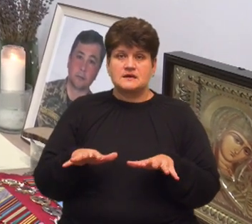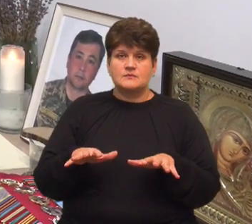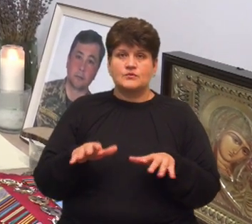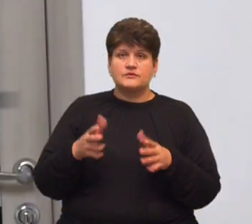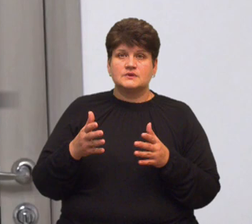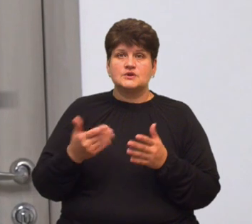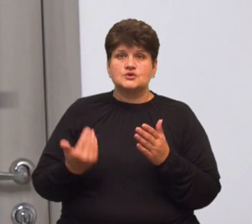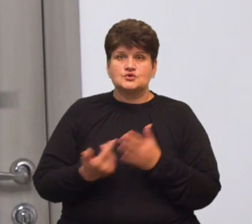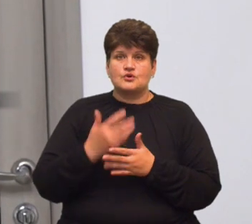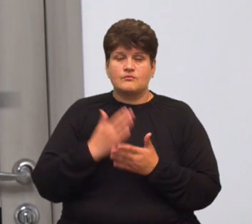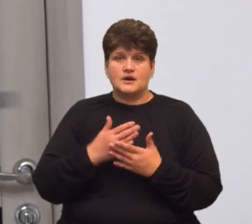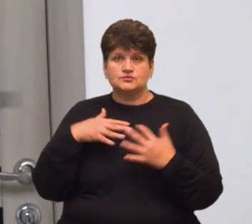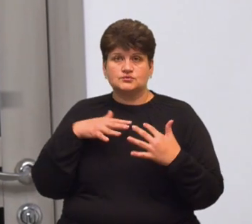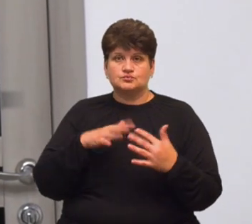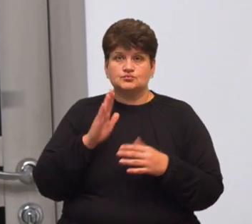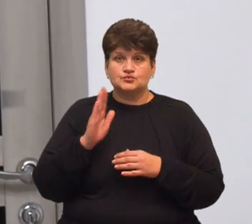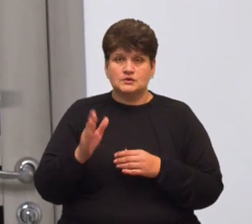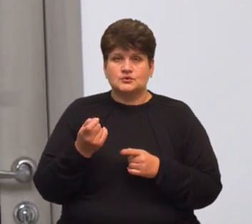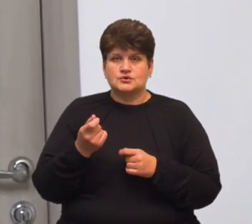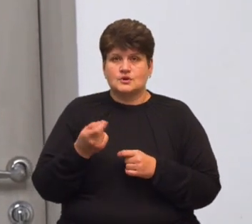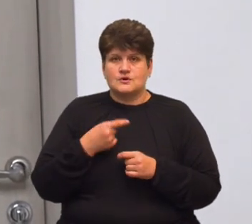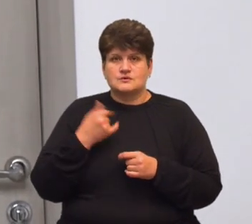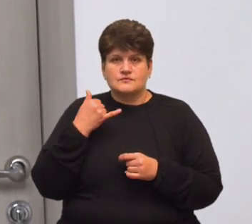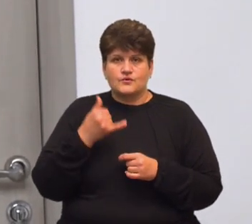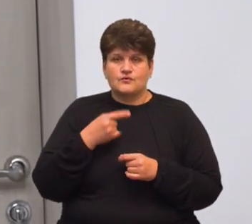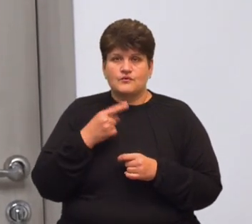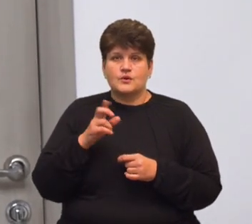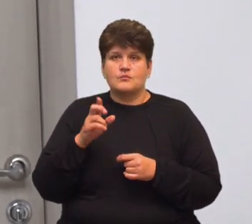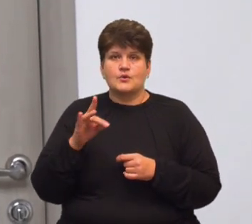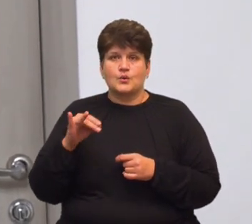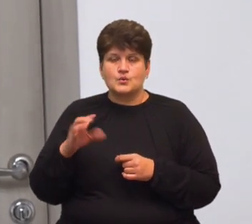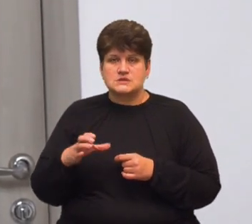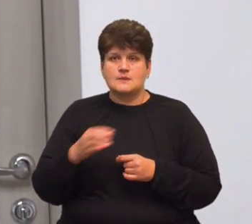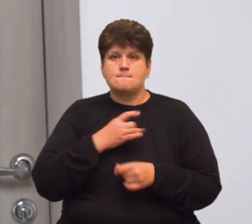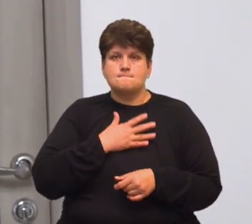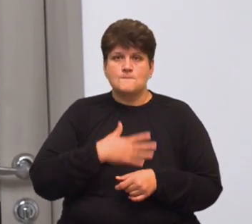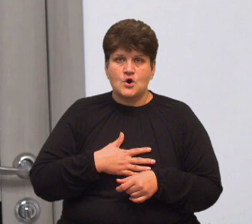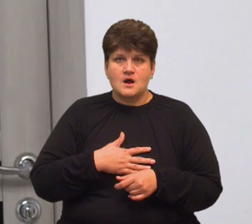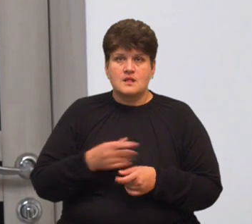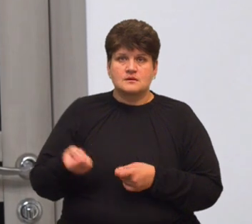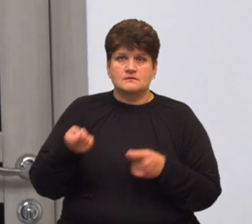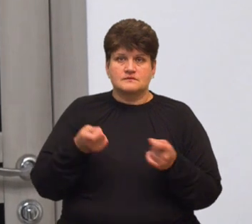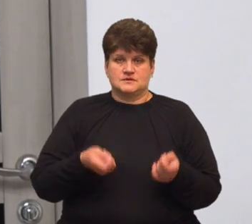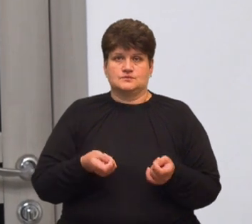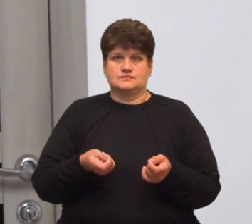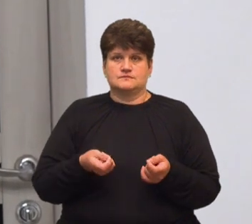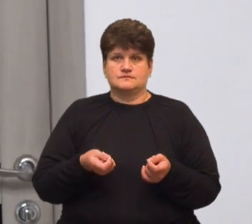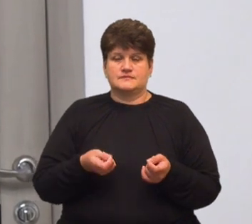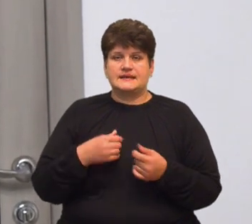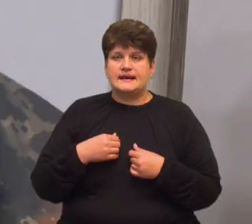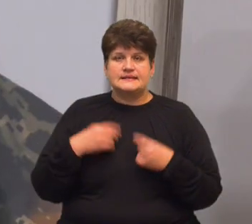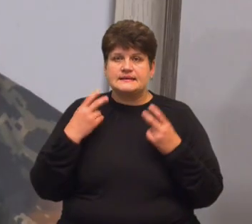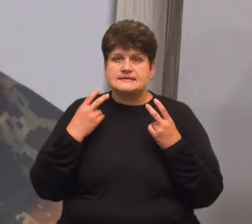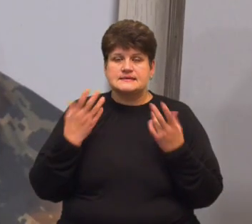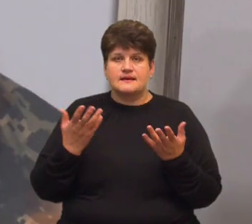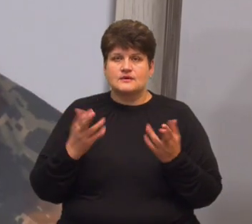знову штурмувати. Через трошки дзвонять, що Брюса поранили, везуть. Ну, не знаю, як